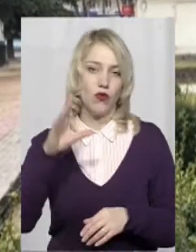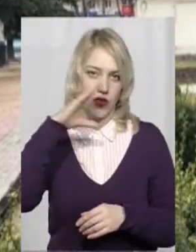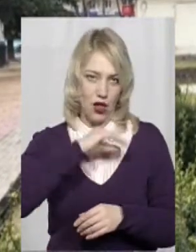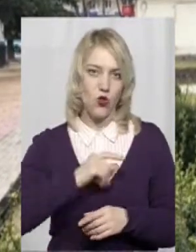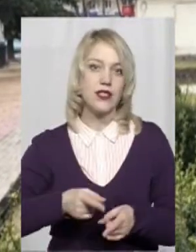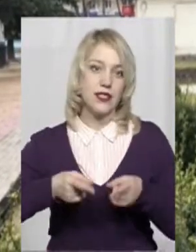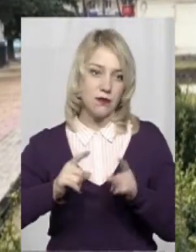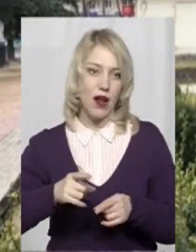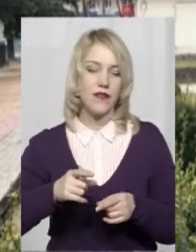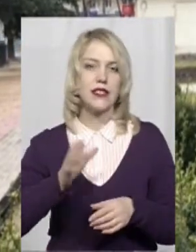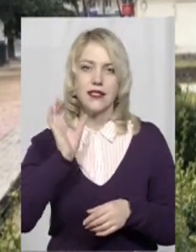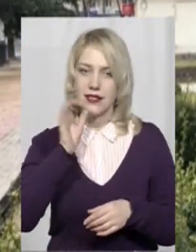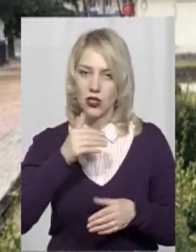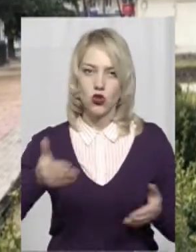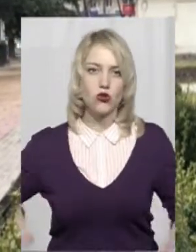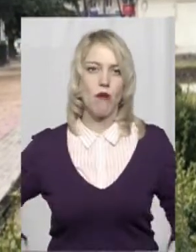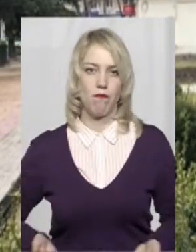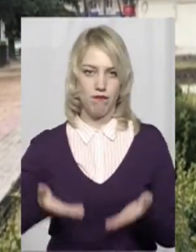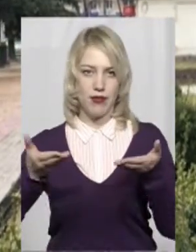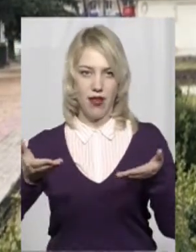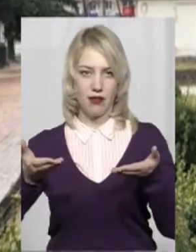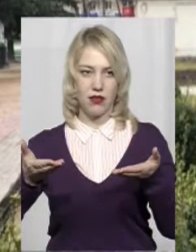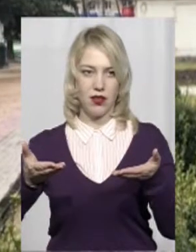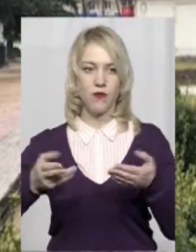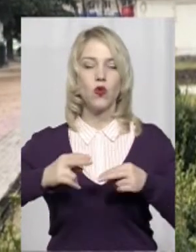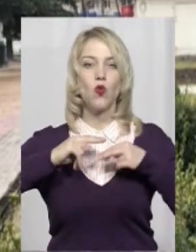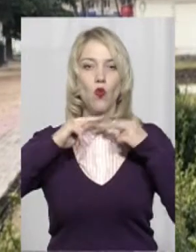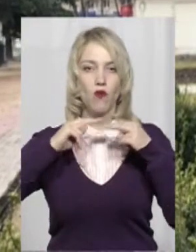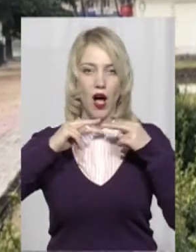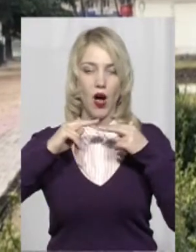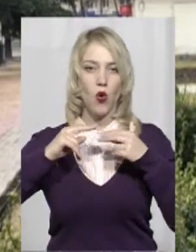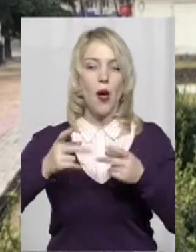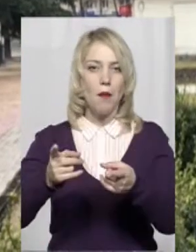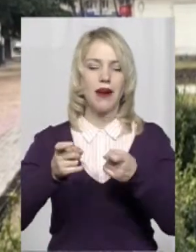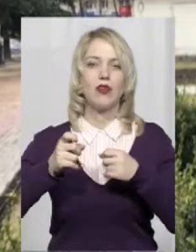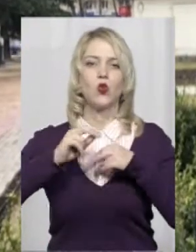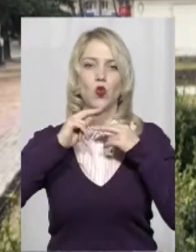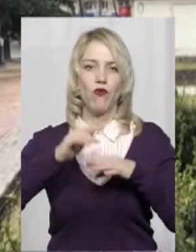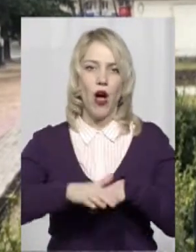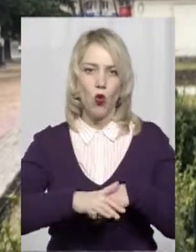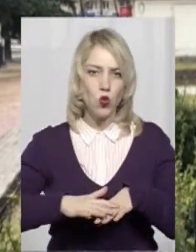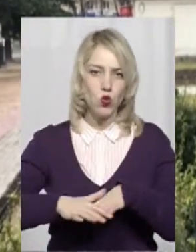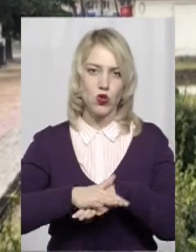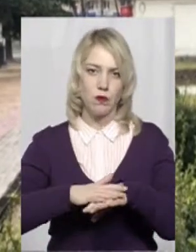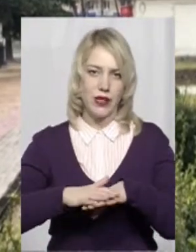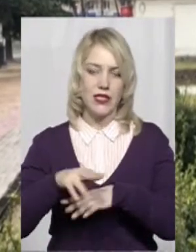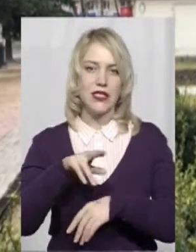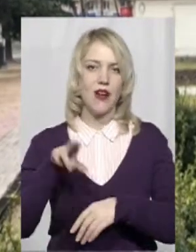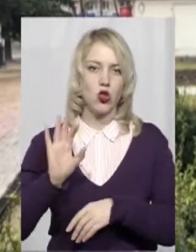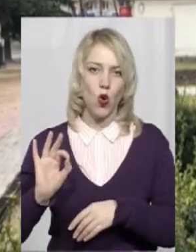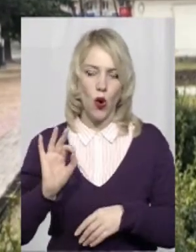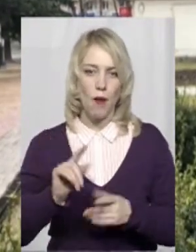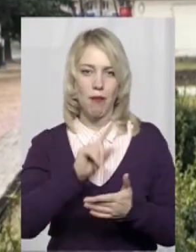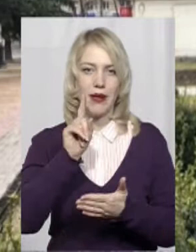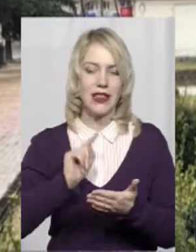дуже серйозно підняти увагу, привернути увагу суспільства до питань